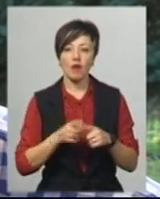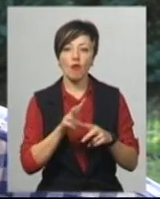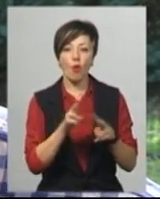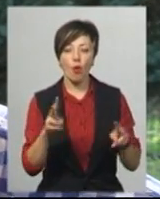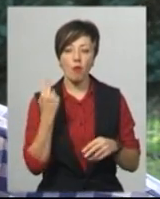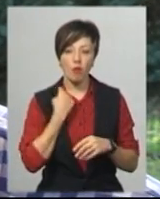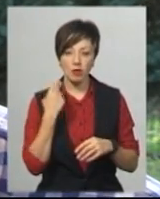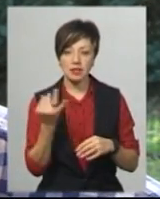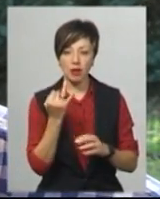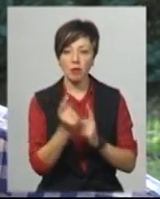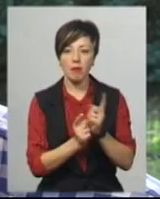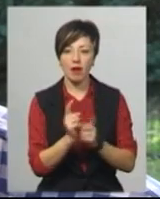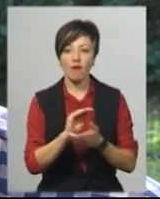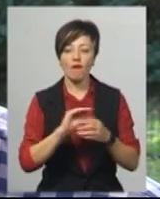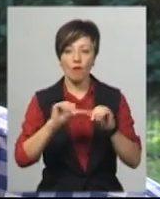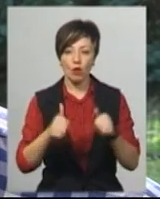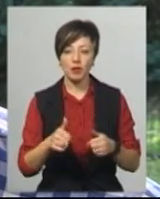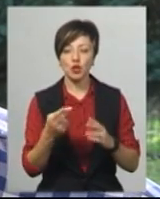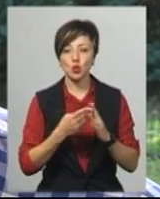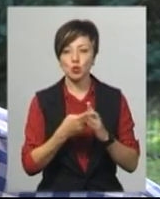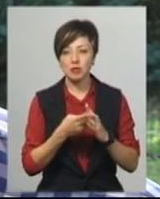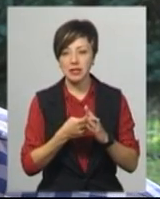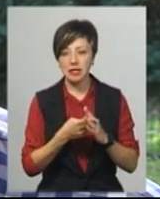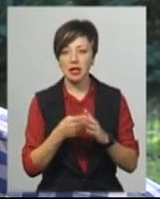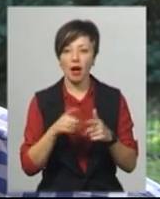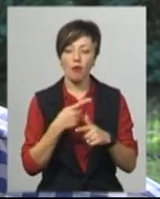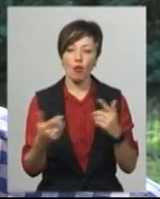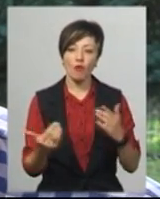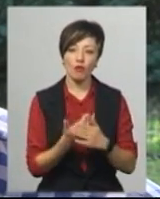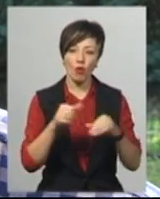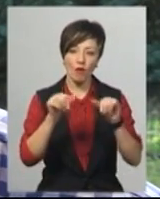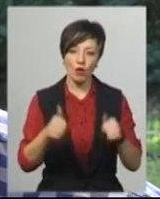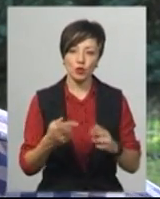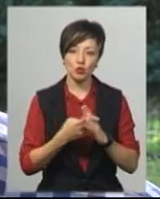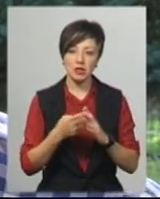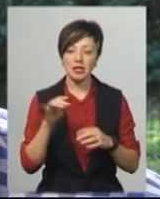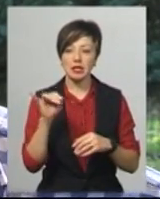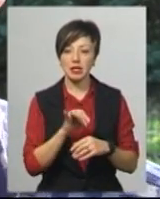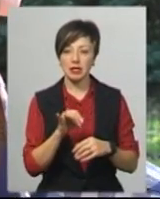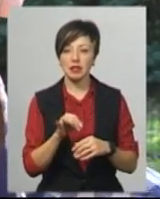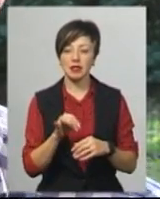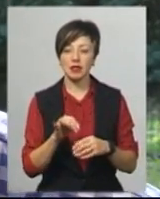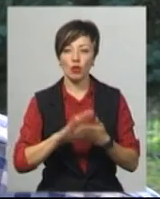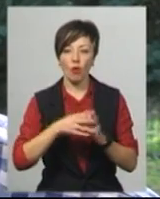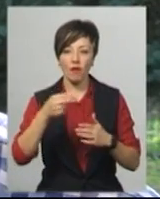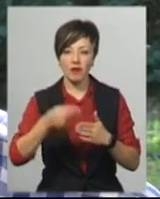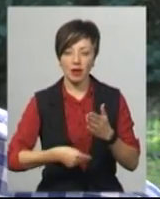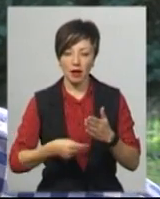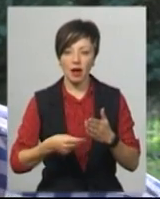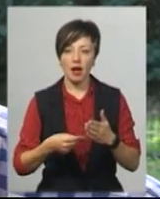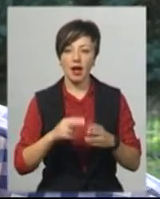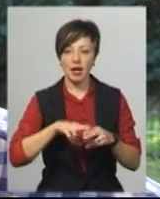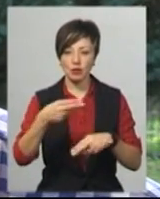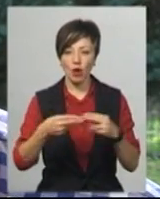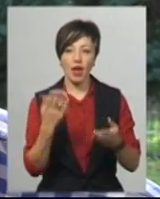зацікавлені в переоформленні субсидій, чи оформленні нової субсидії і заключенні договору на реструктуризацію. Бо з боргами